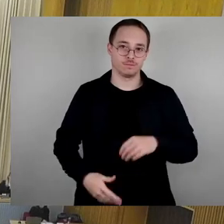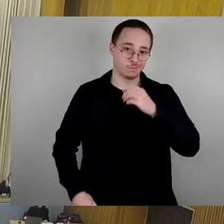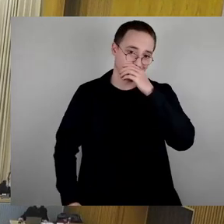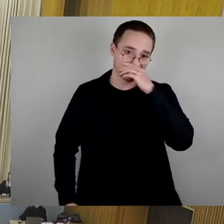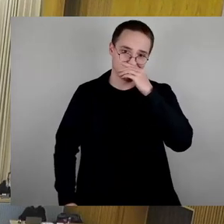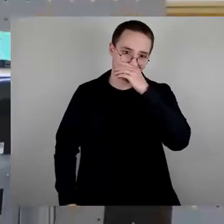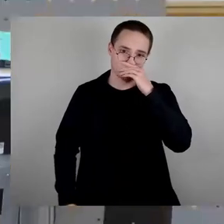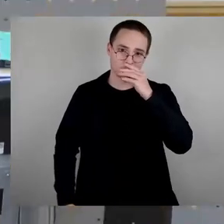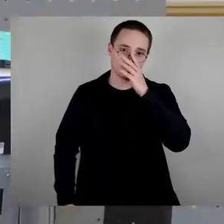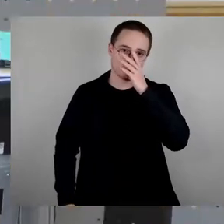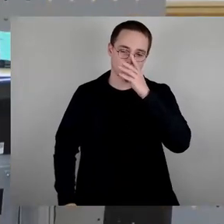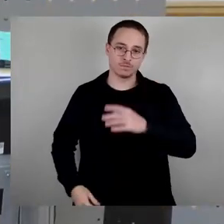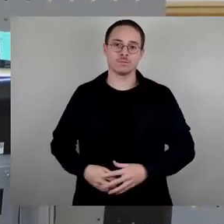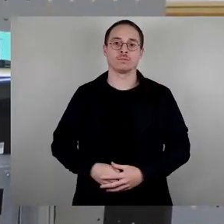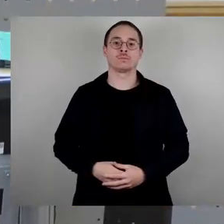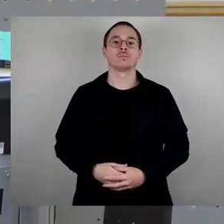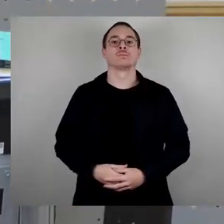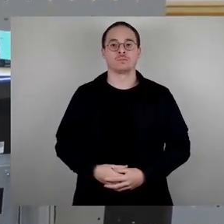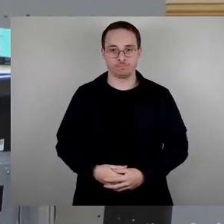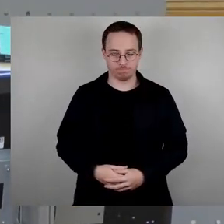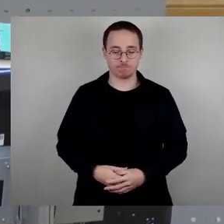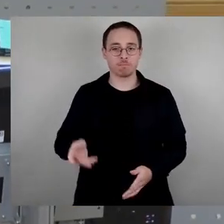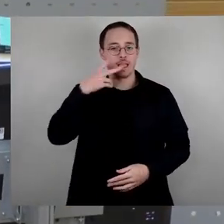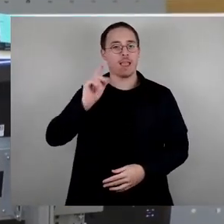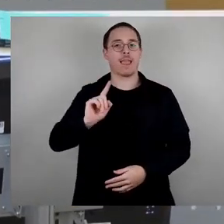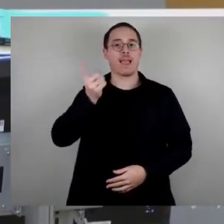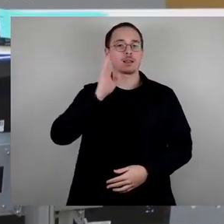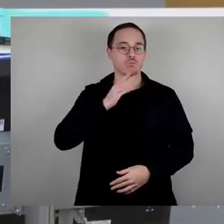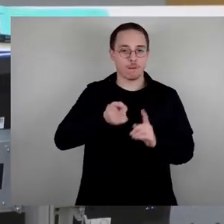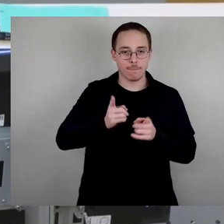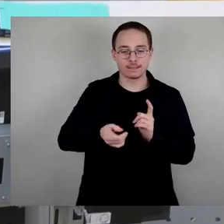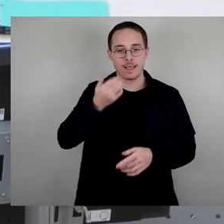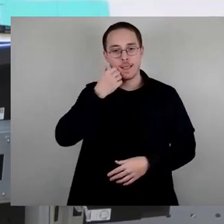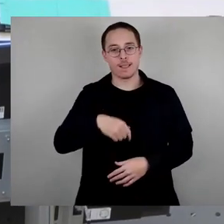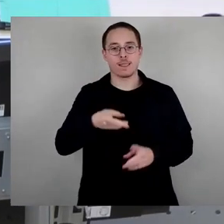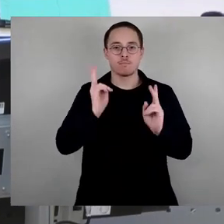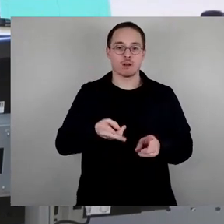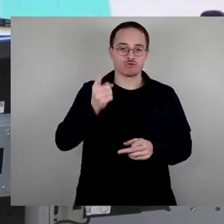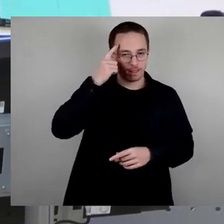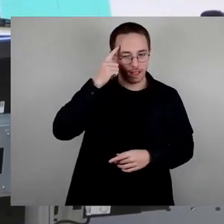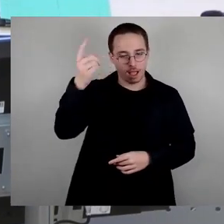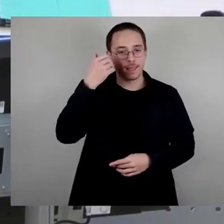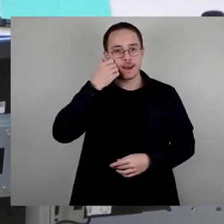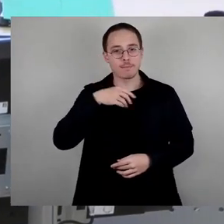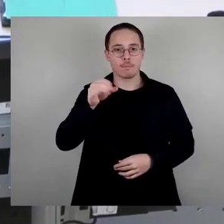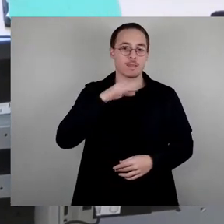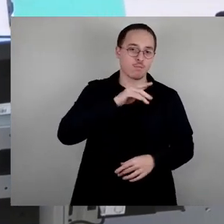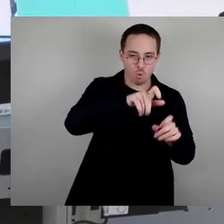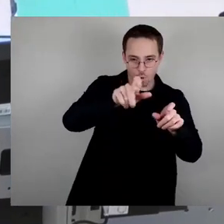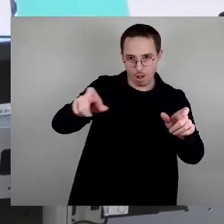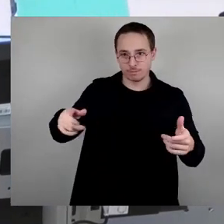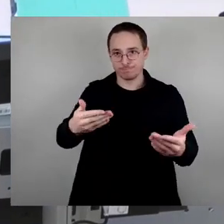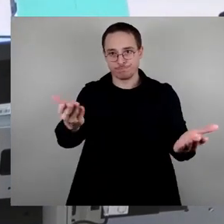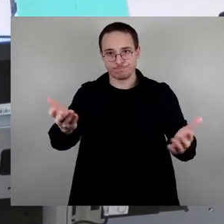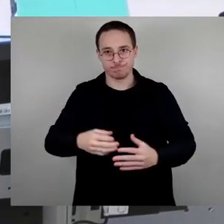Herr Erster Bürgermeister, sehr geehrter Stadtrat, liebe Mitbürgerinnen und Mitbürger. Das ist jetzt